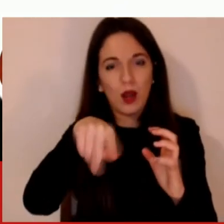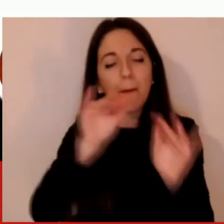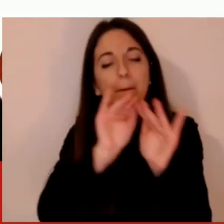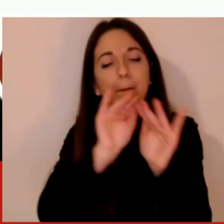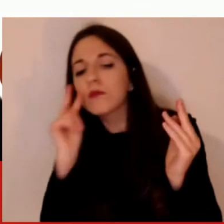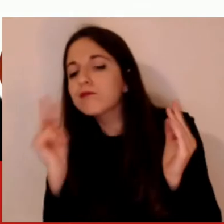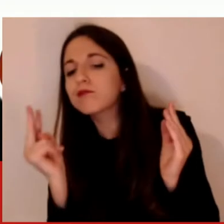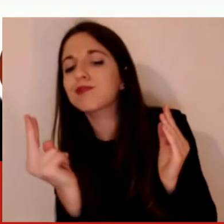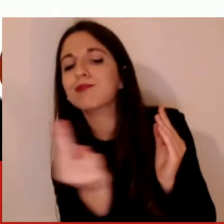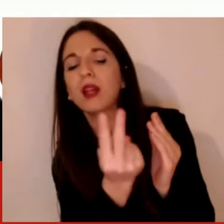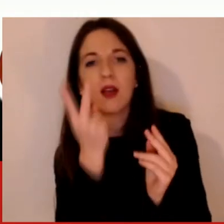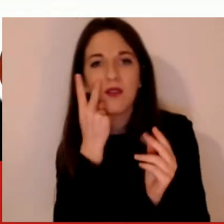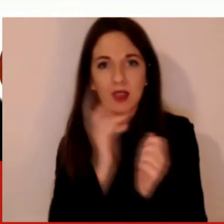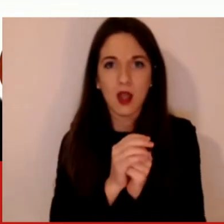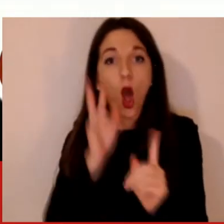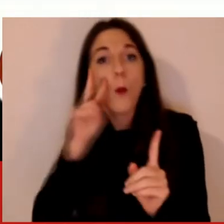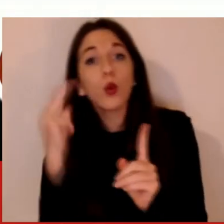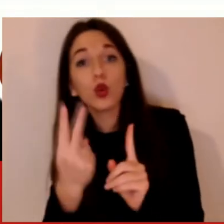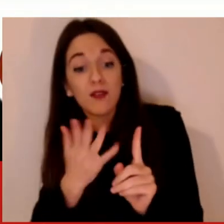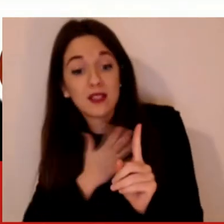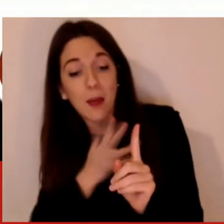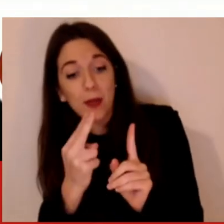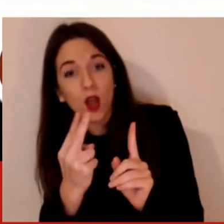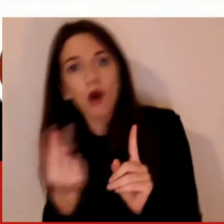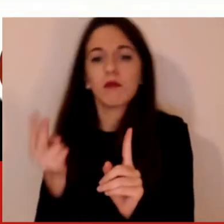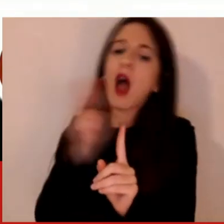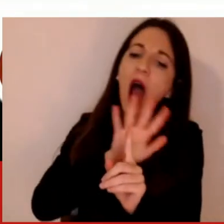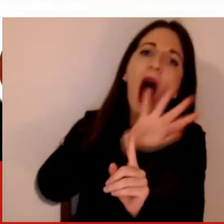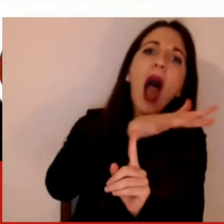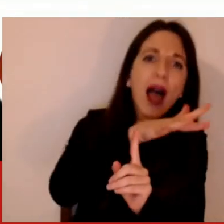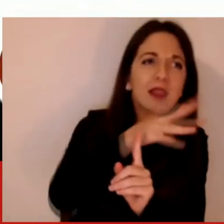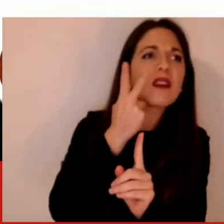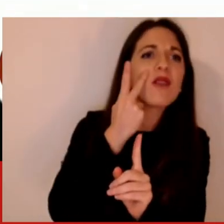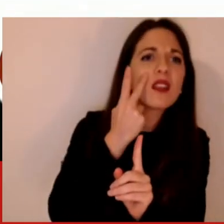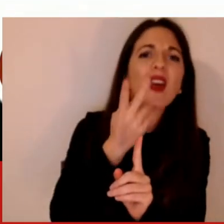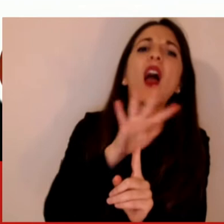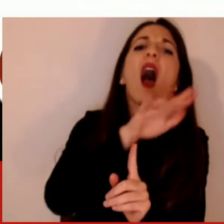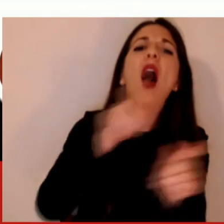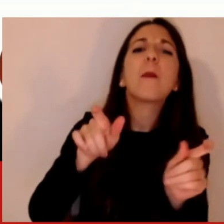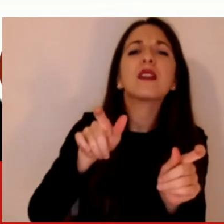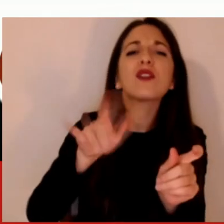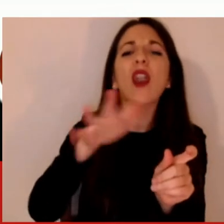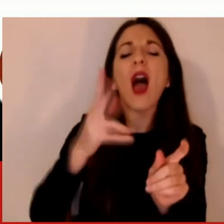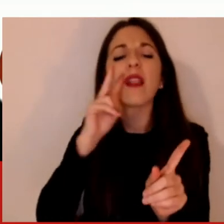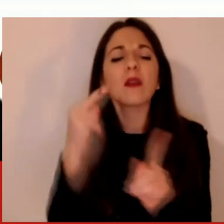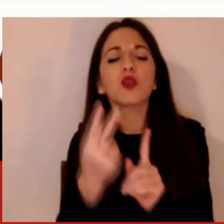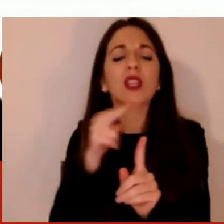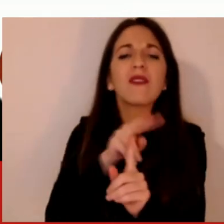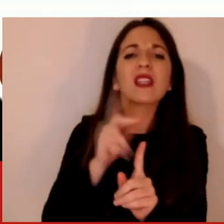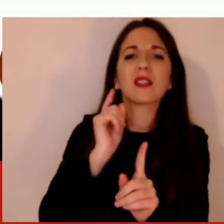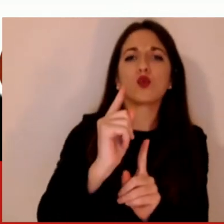coincidono fra di loro per poi farcene uno nostro, perché poi questo è l'impegno che noi come manager, come